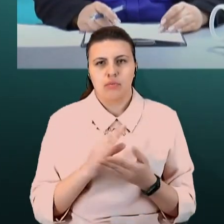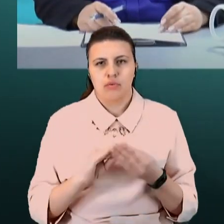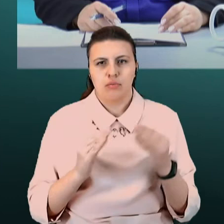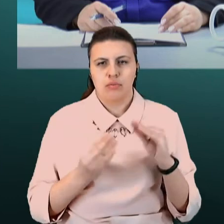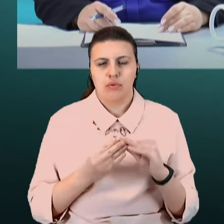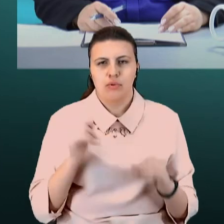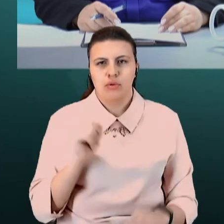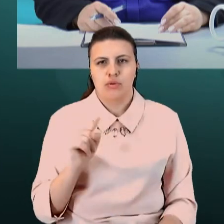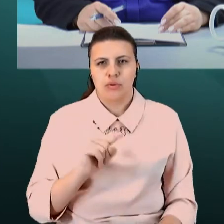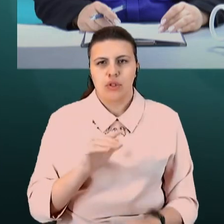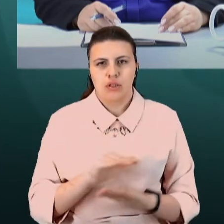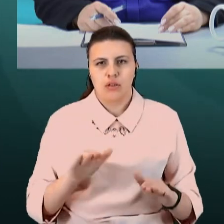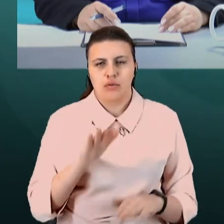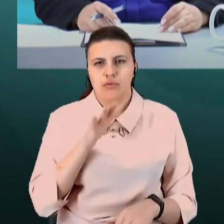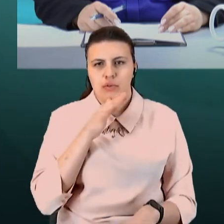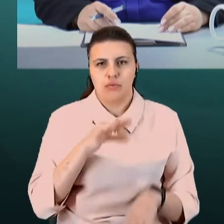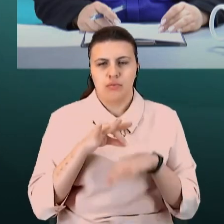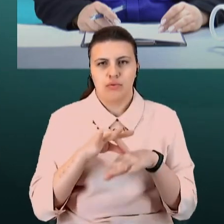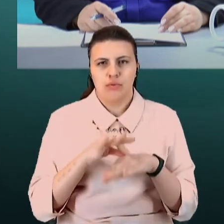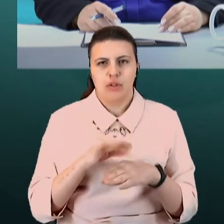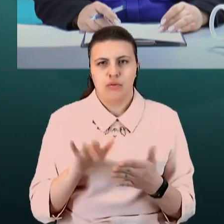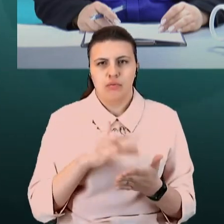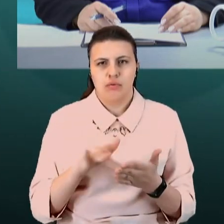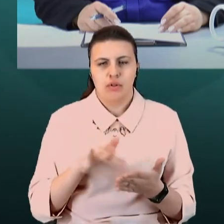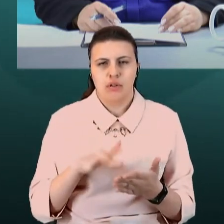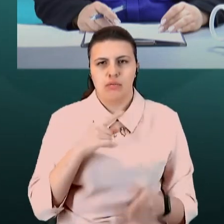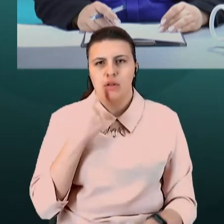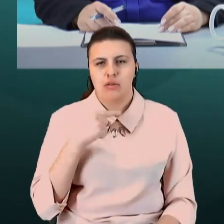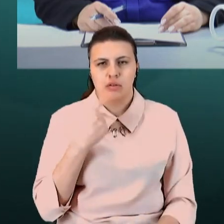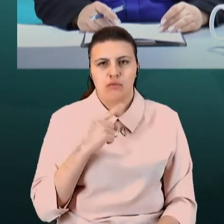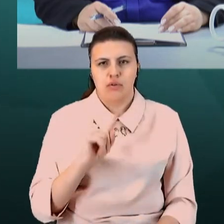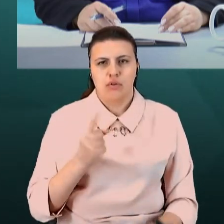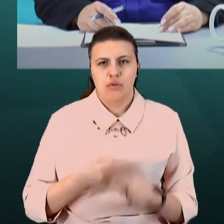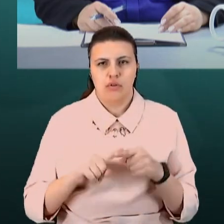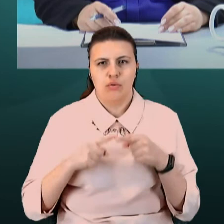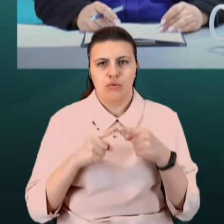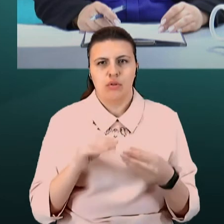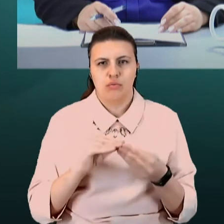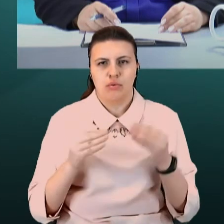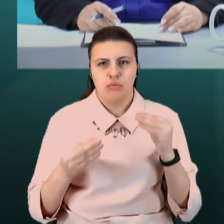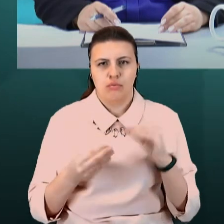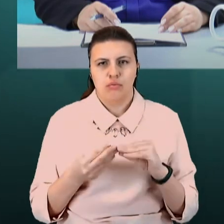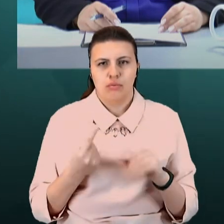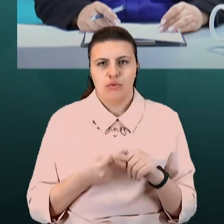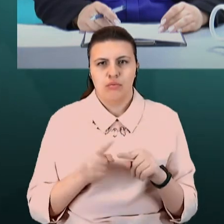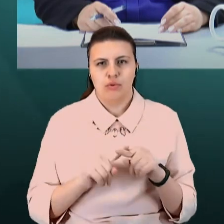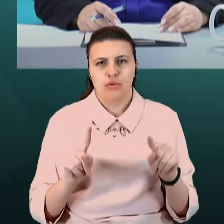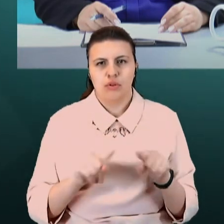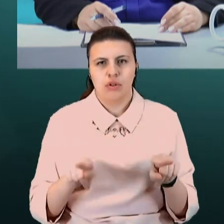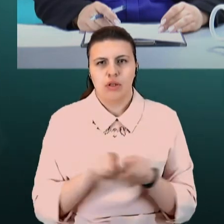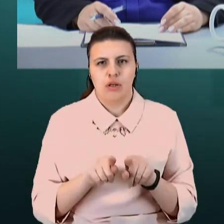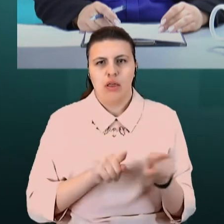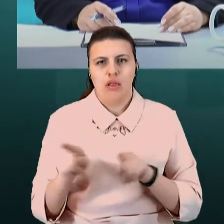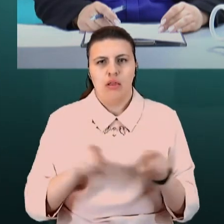Ну, я не сказала, що це остра проблема, тому що таких істерик прям не буває,